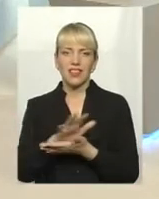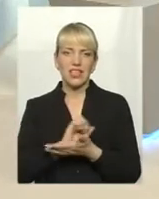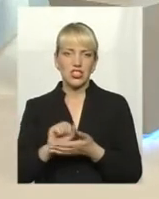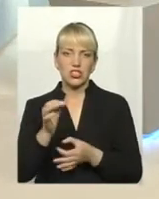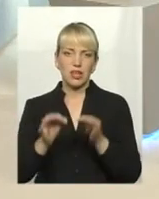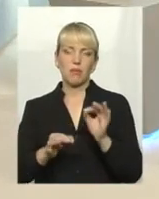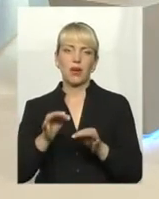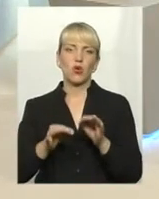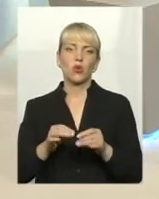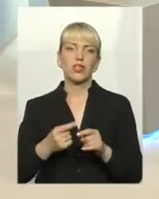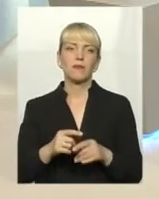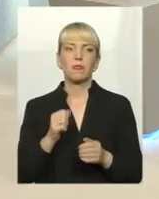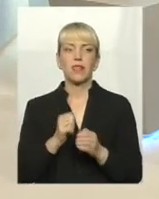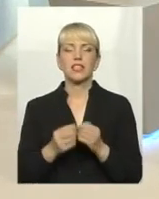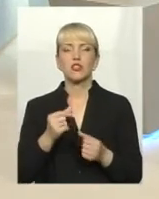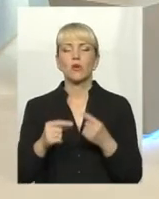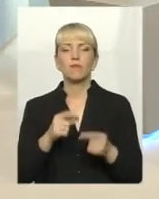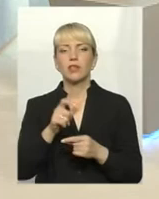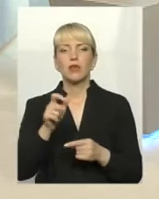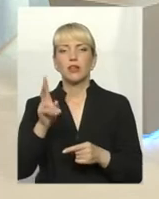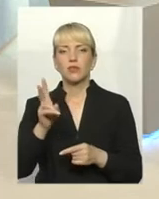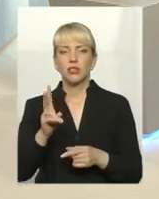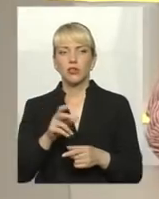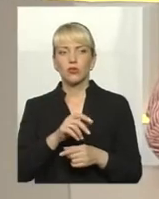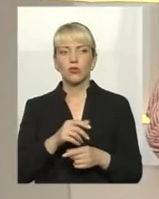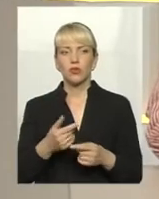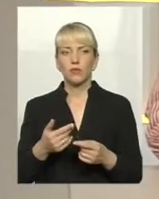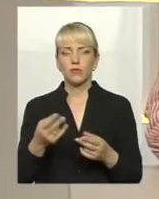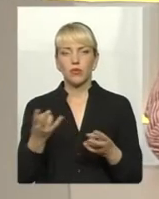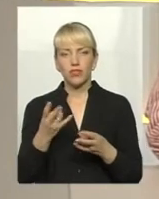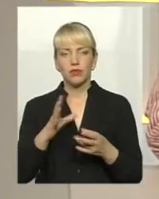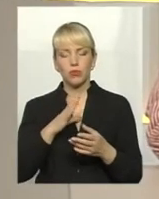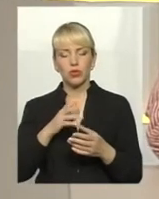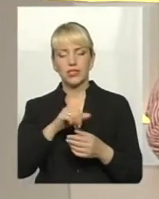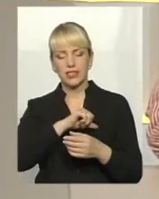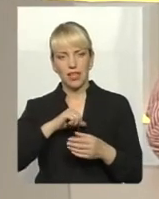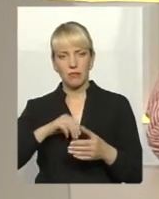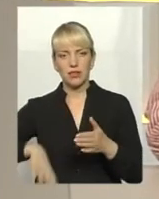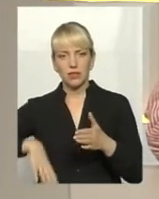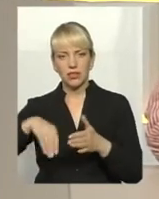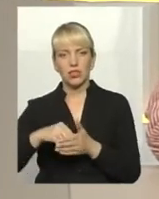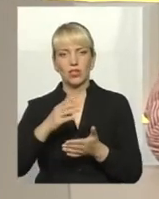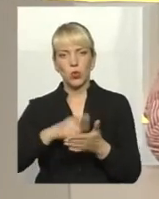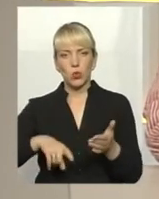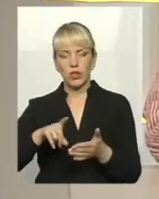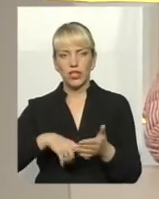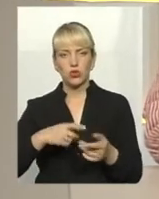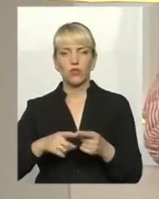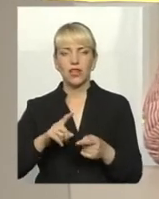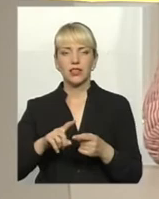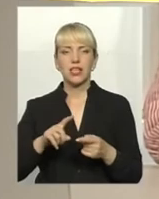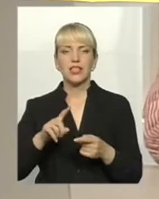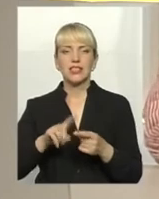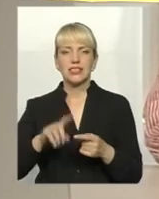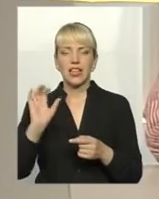часто навіть підприємці, які їм же ж дорого утилізувати, не завжди. Як ви відслідковуєте